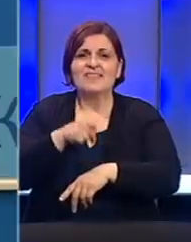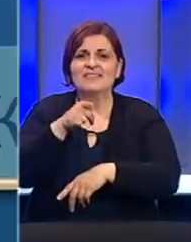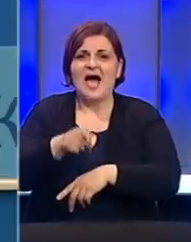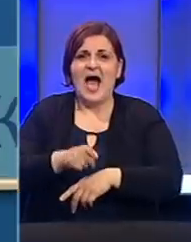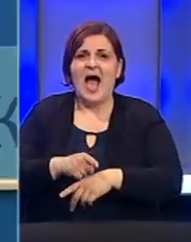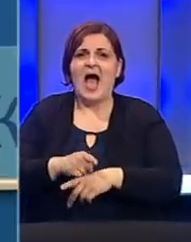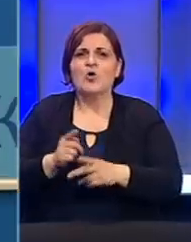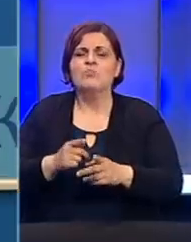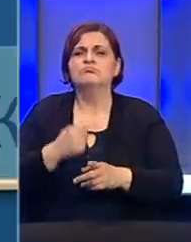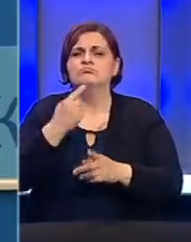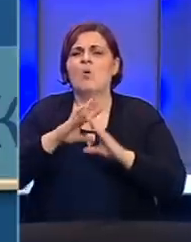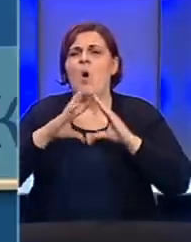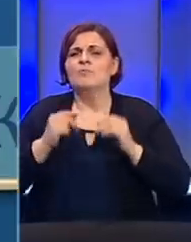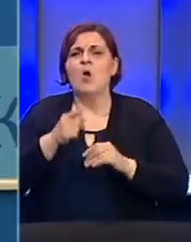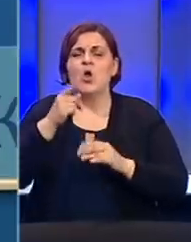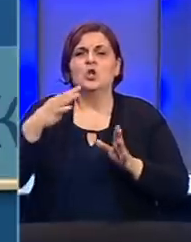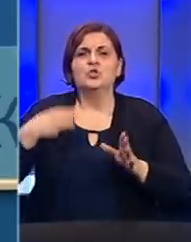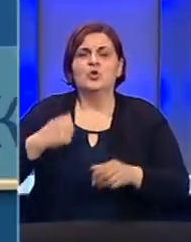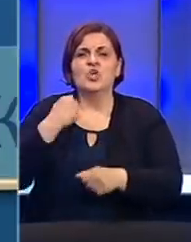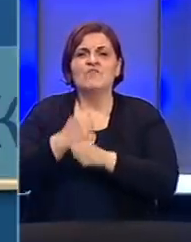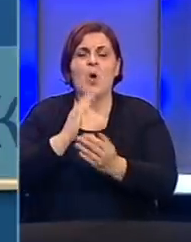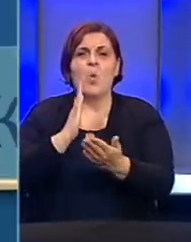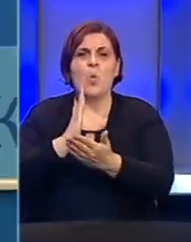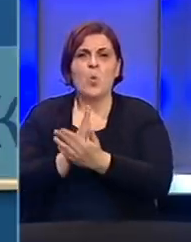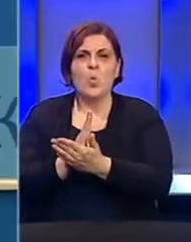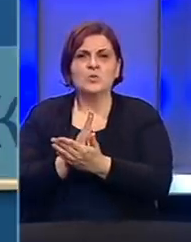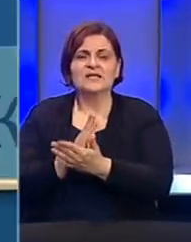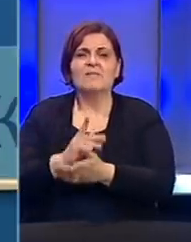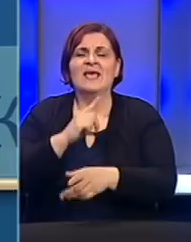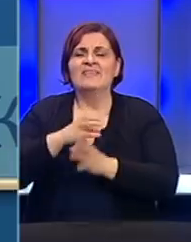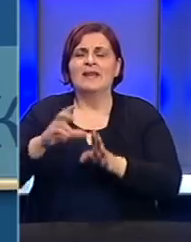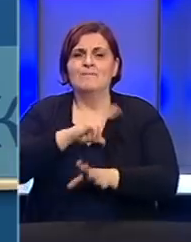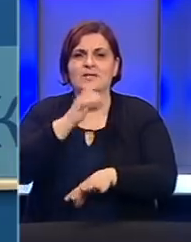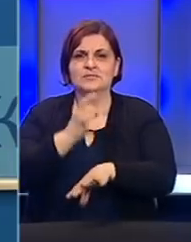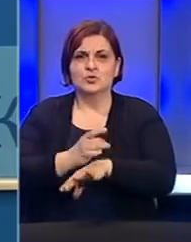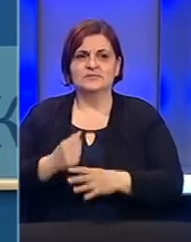takvom jednom opštom formulacijom i oni su dužni da svoj rad usklade sa trajanjem policijskog časa.